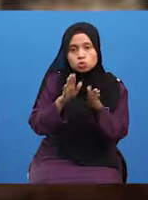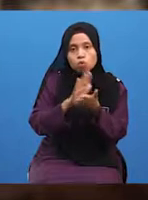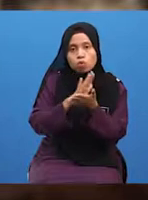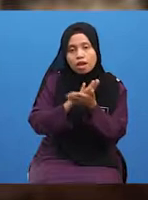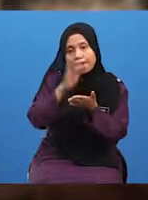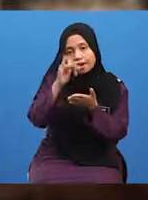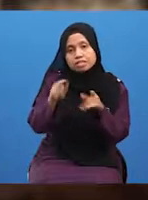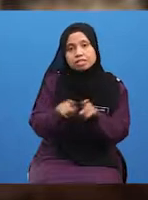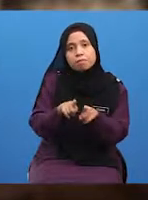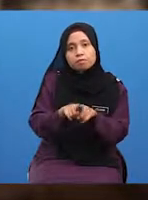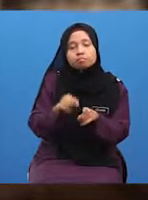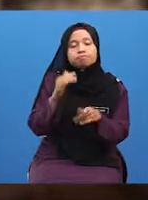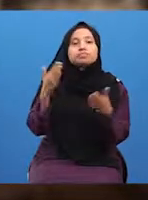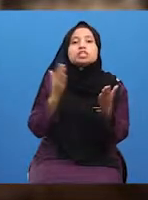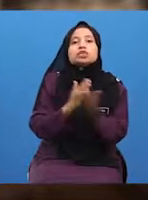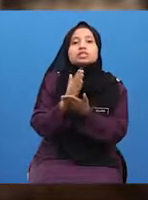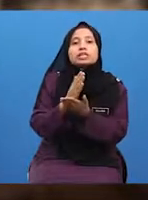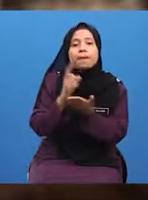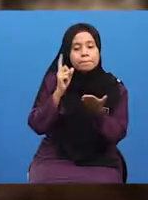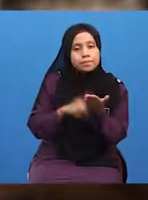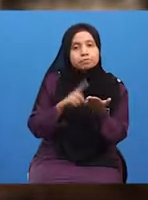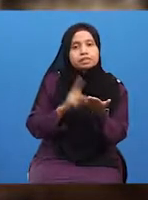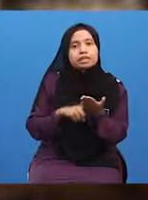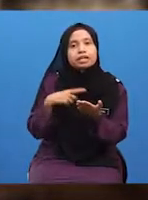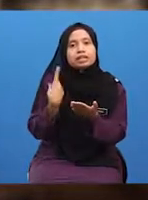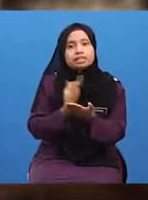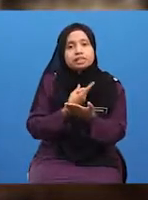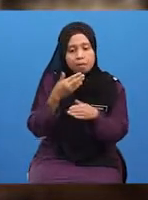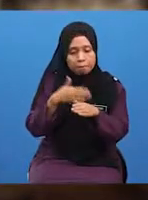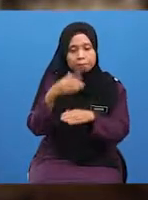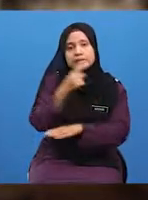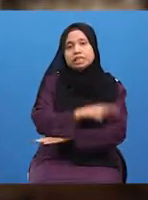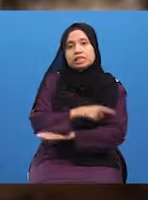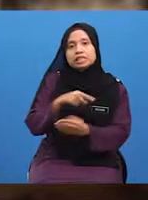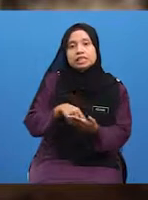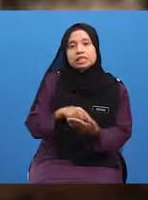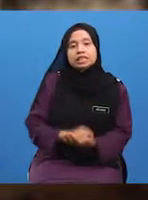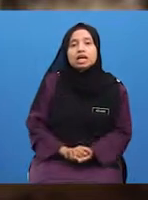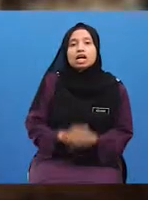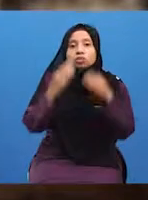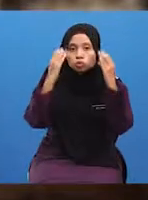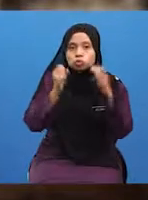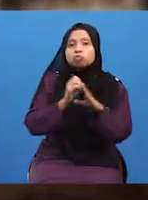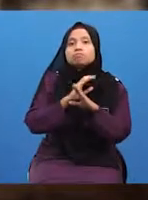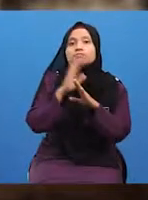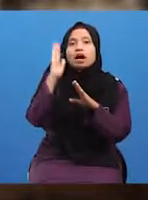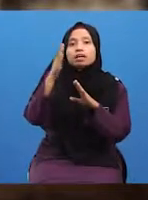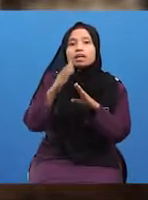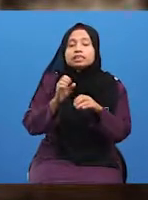Ihsan akan meneruskan perbincangan kita pada hari ini. Cikgu akan